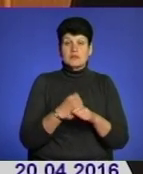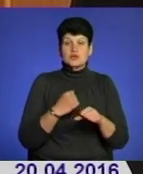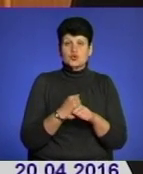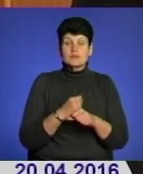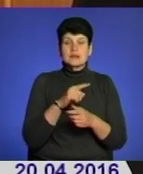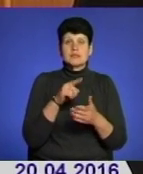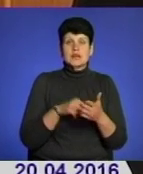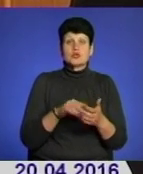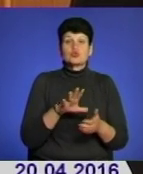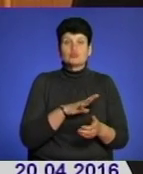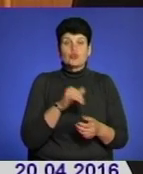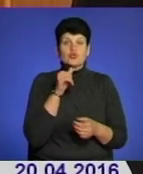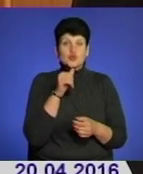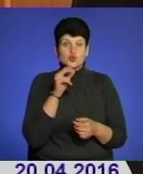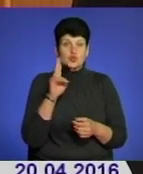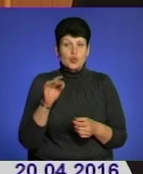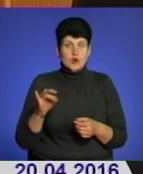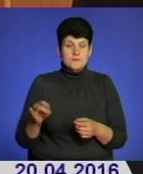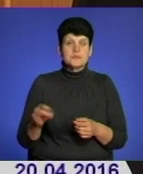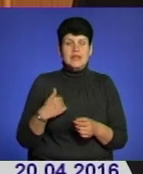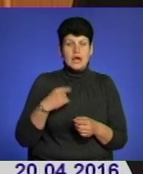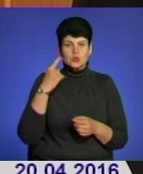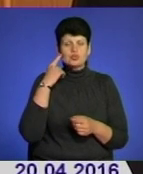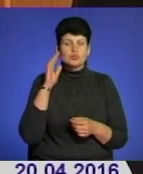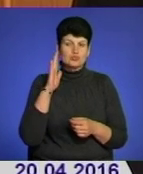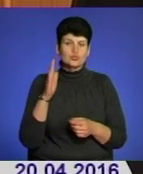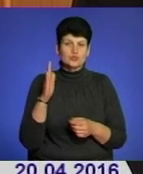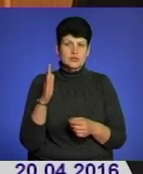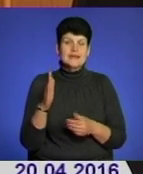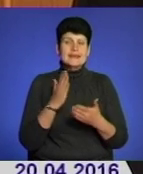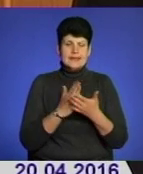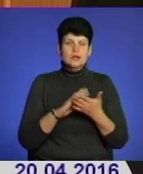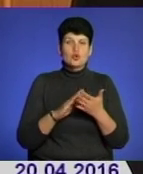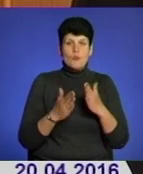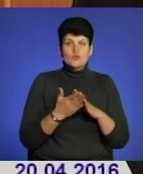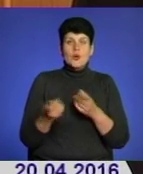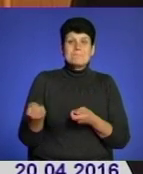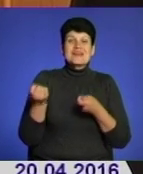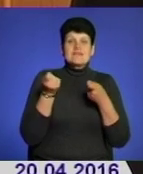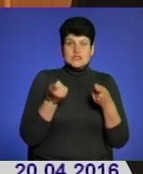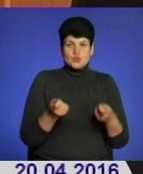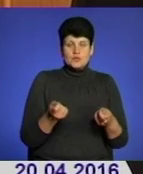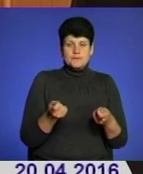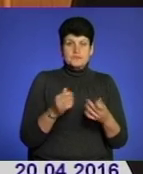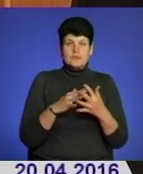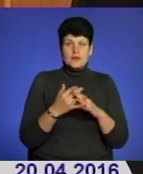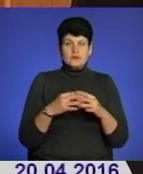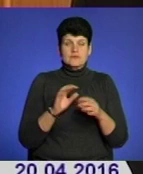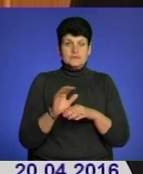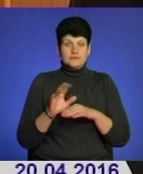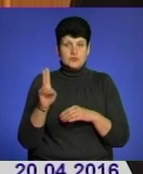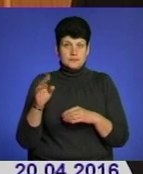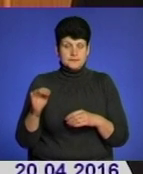щоби був цукор. Я думаю, що буде, є домовленості, що привезуть аграрі. Звичайно, що